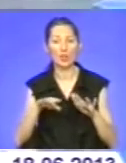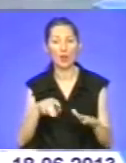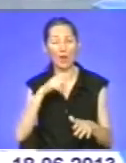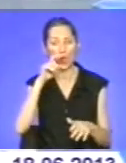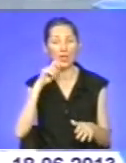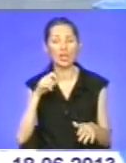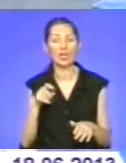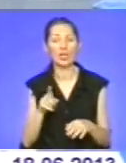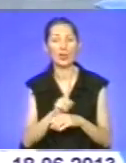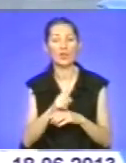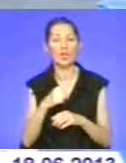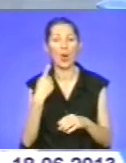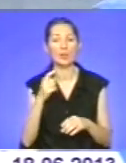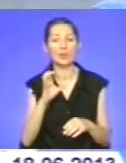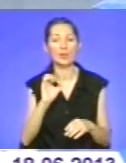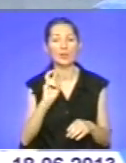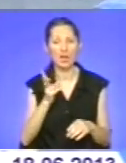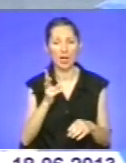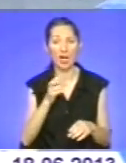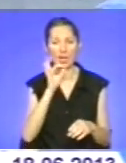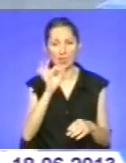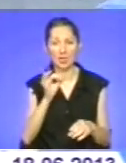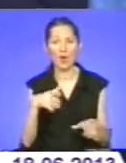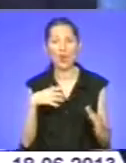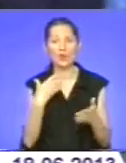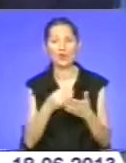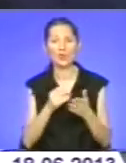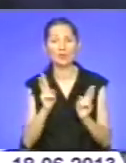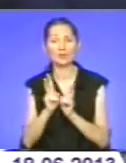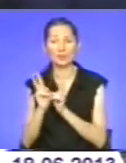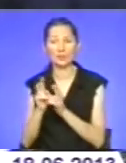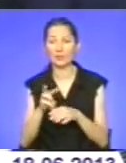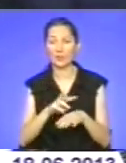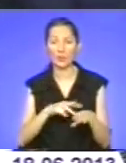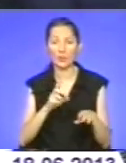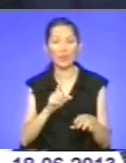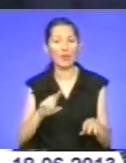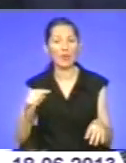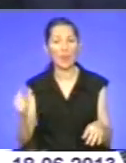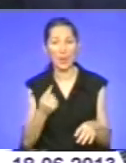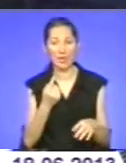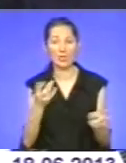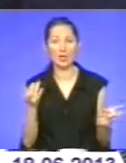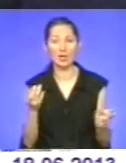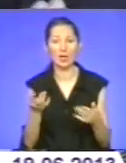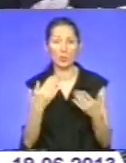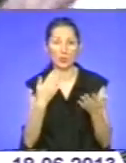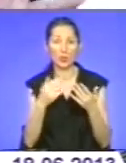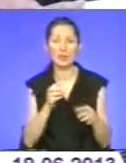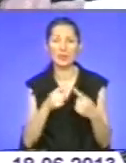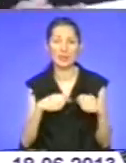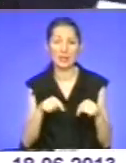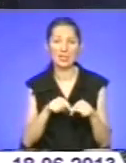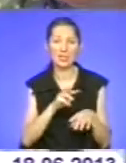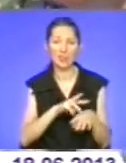області Віктор Сак зазначив, що у своїх контактах з міліцією людям найперше доводиться спілкуватися з дільничним. Особливий